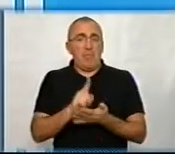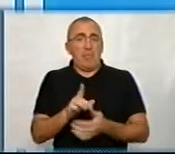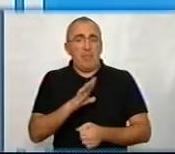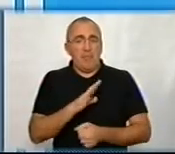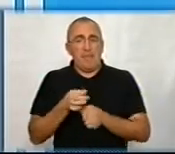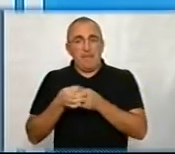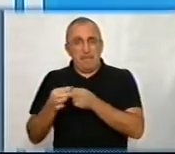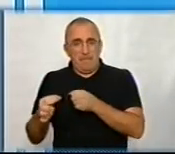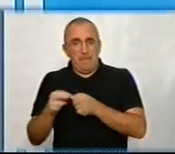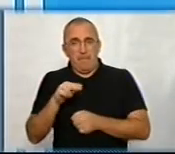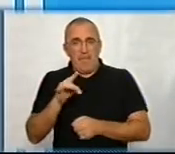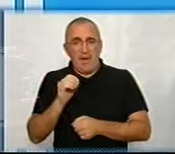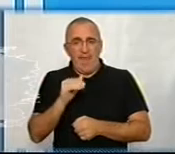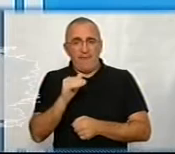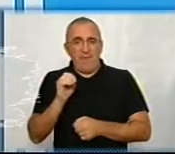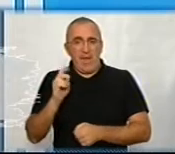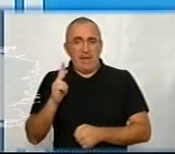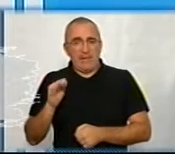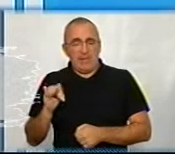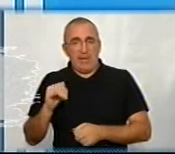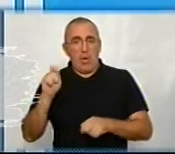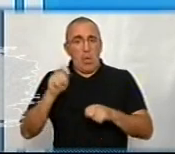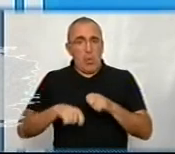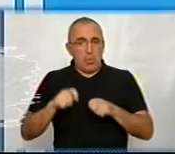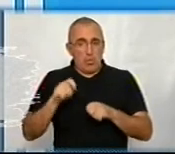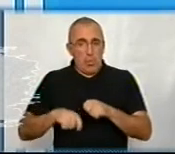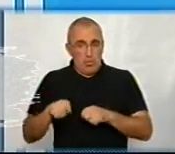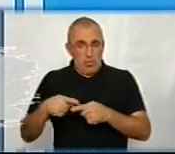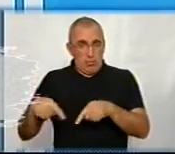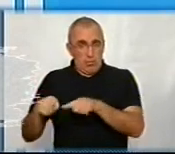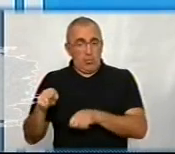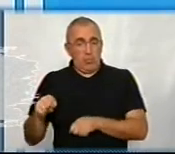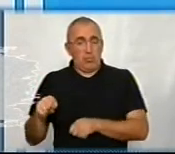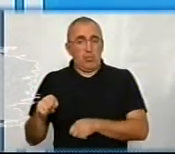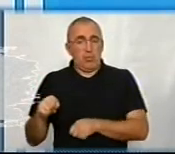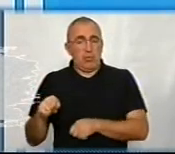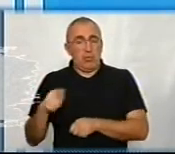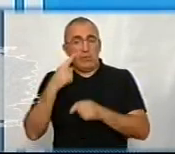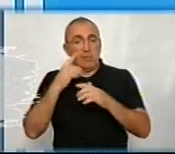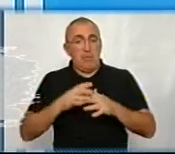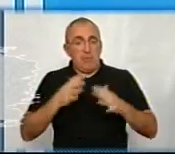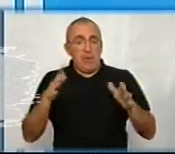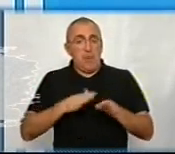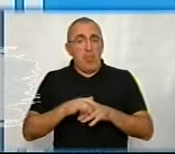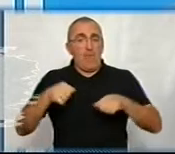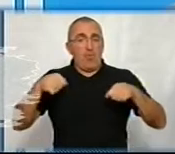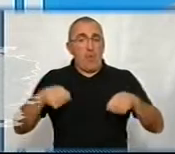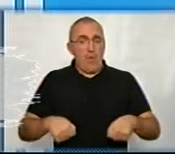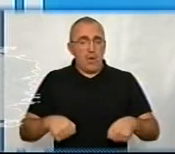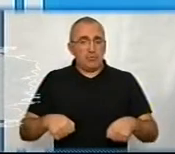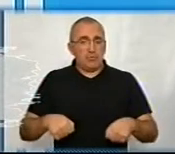префекти, які контролюють, щоб збільшені повноваженнями